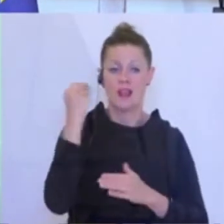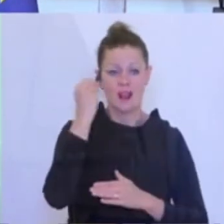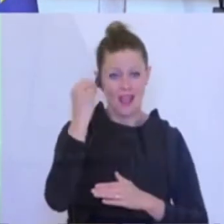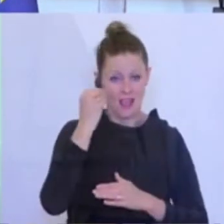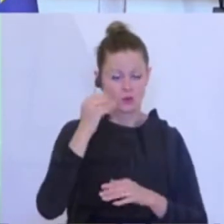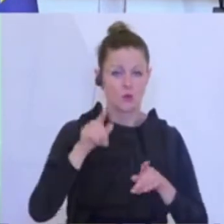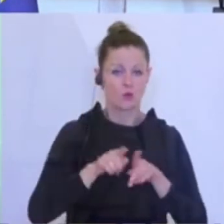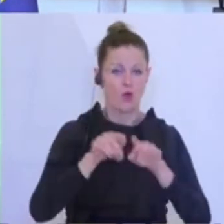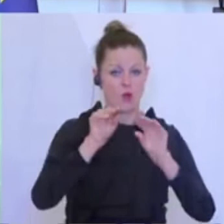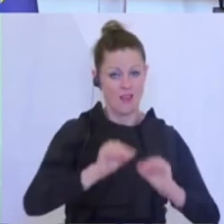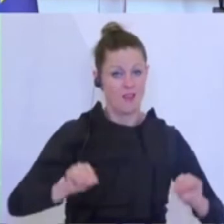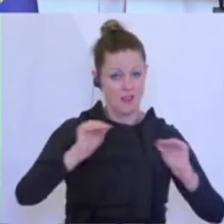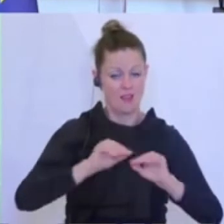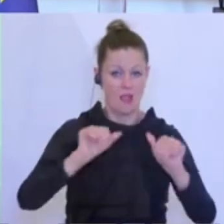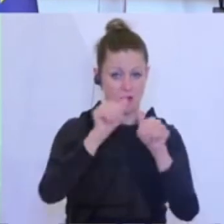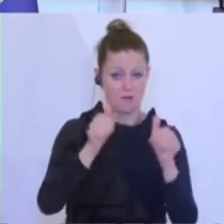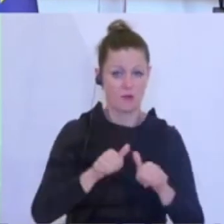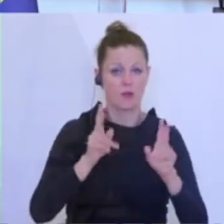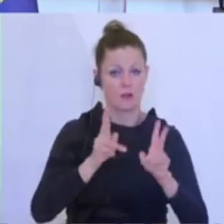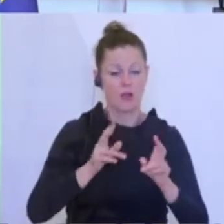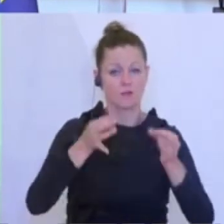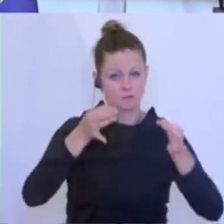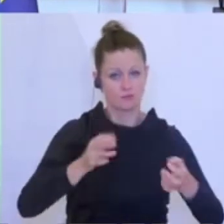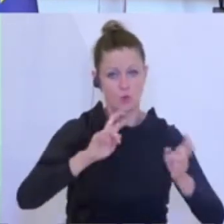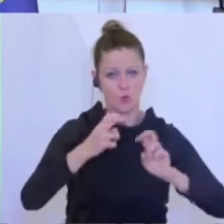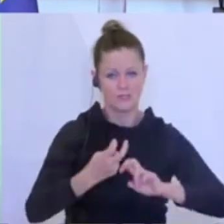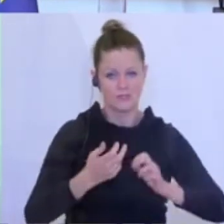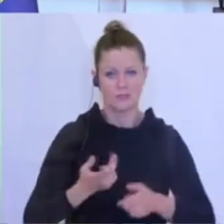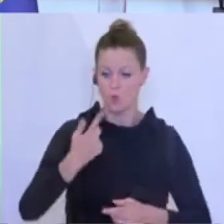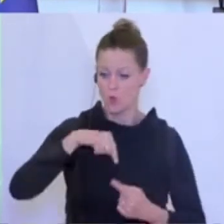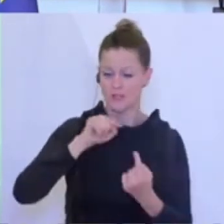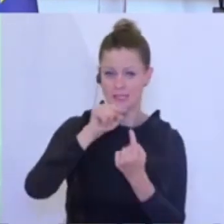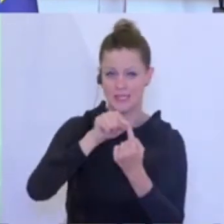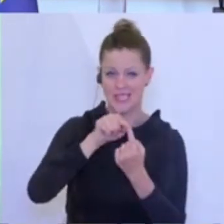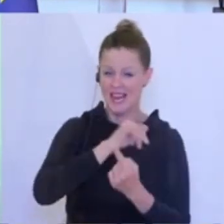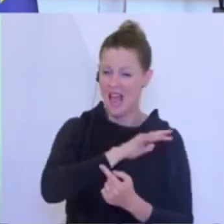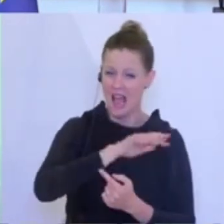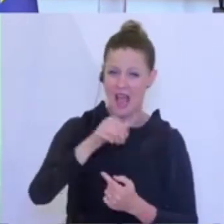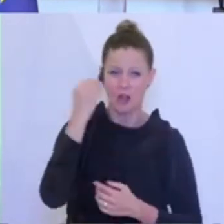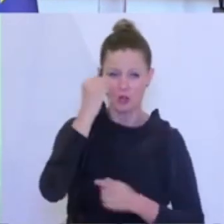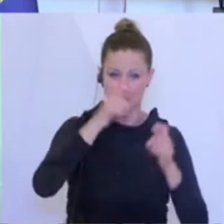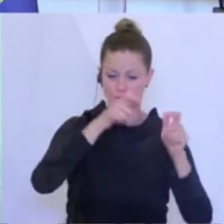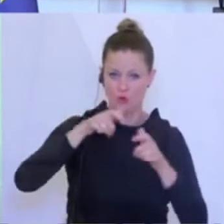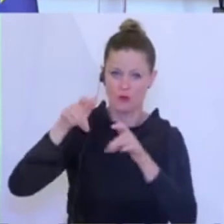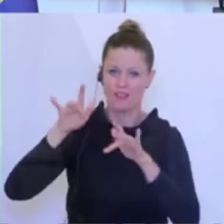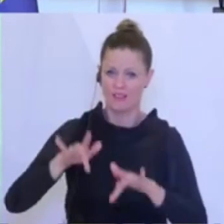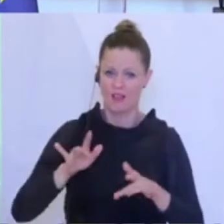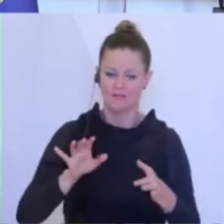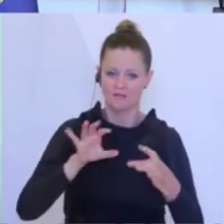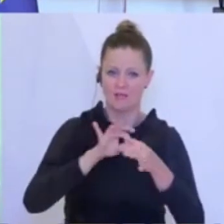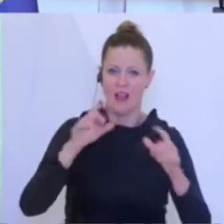Lehrformen auch tatsächlich zu realisieren. Wir wollen haben, dass jede Schule angeschlossen ist an ein